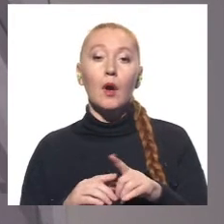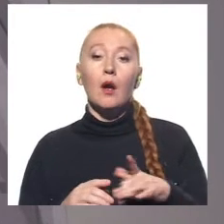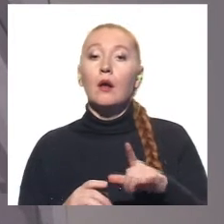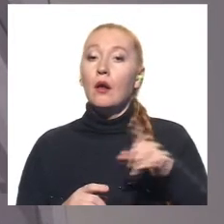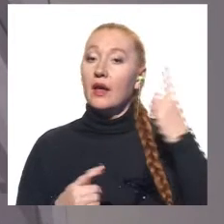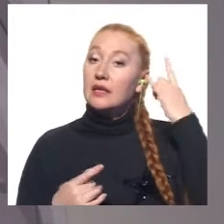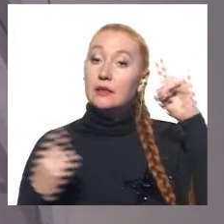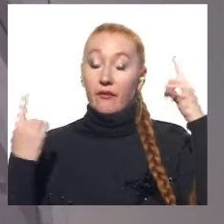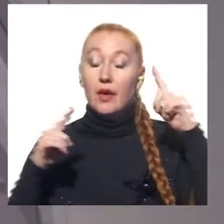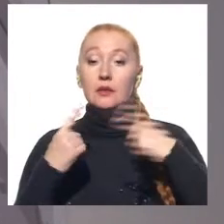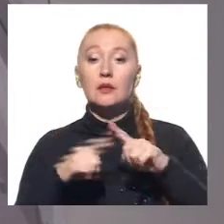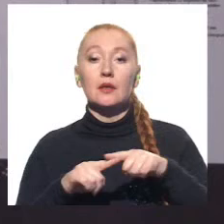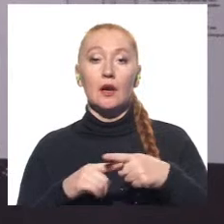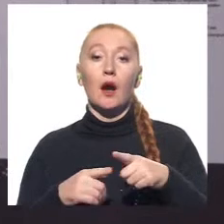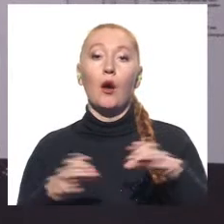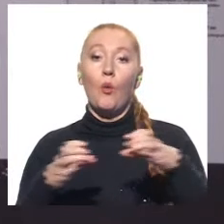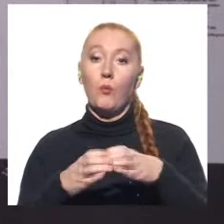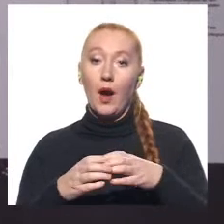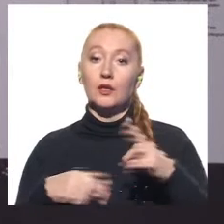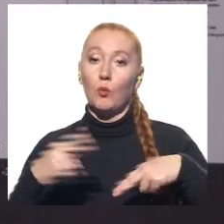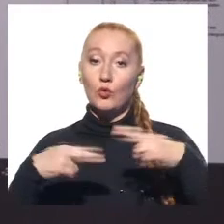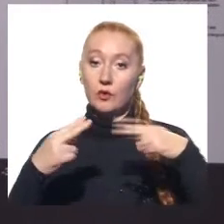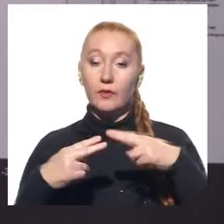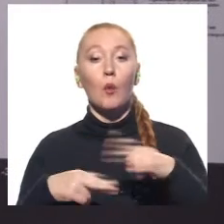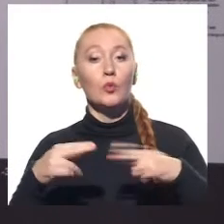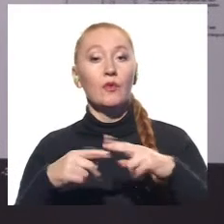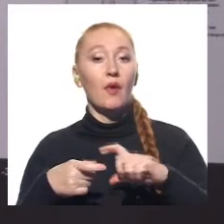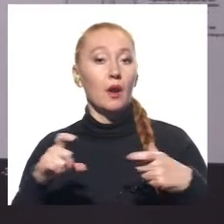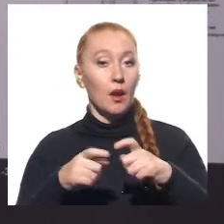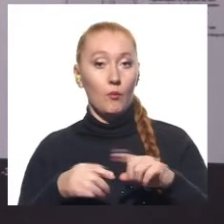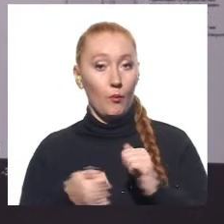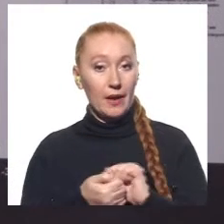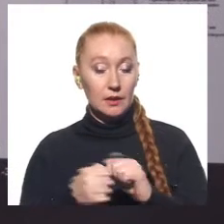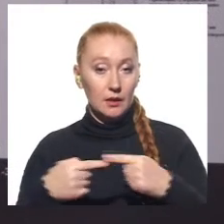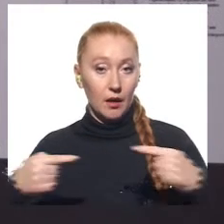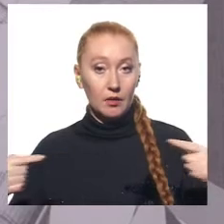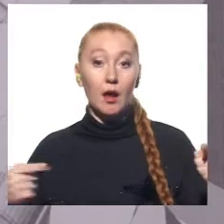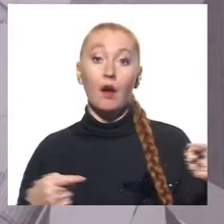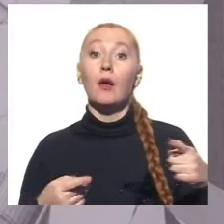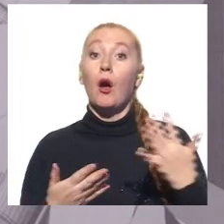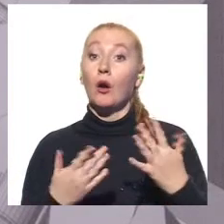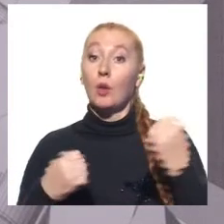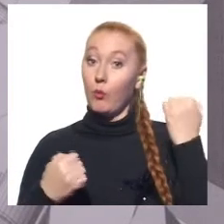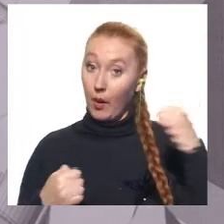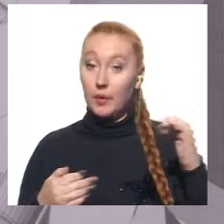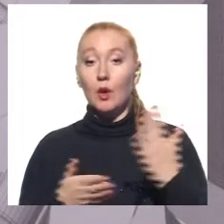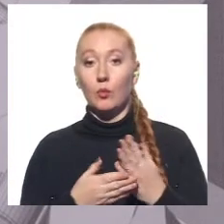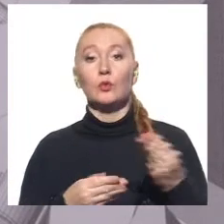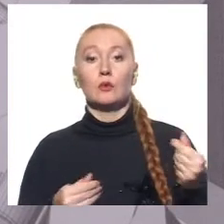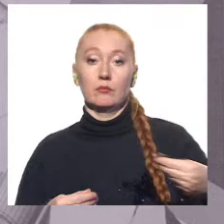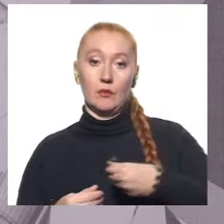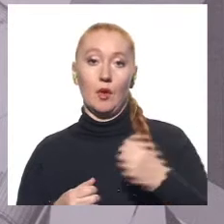компаній виробників будівельних матеріалів. Вони отримують грошові нагороди. Тому